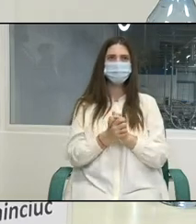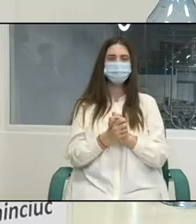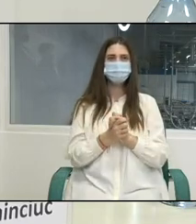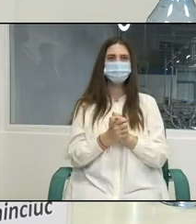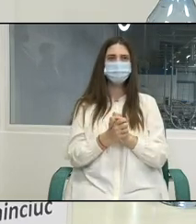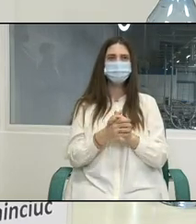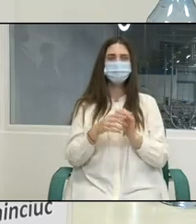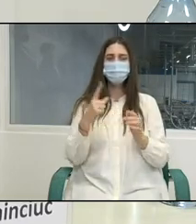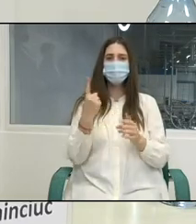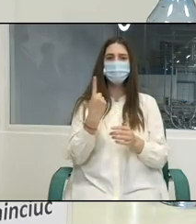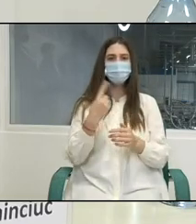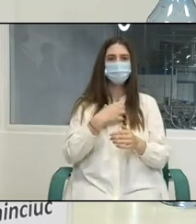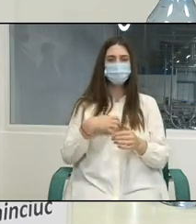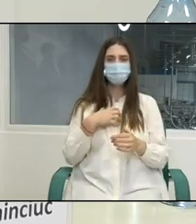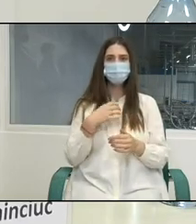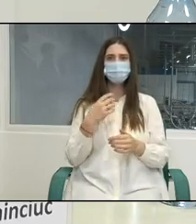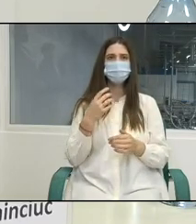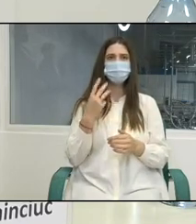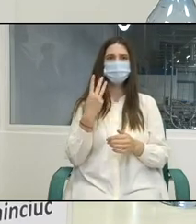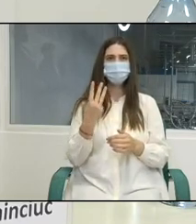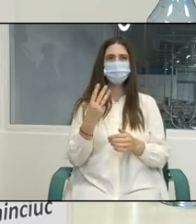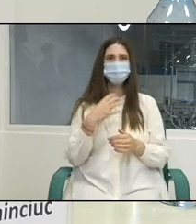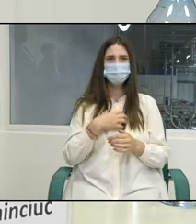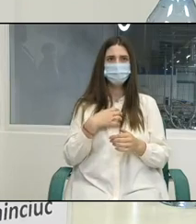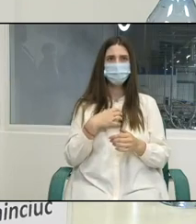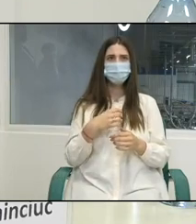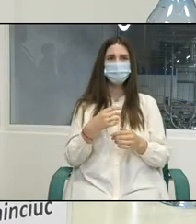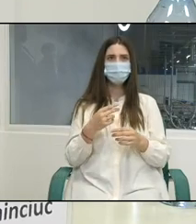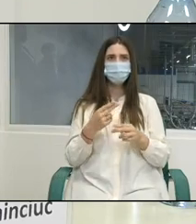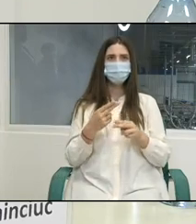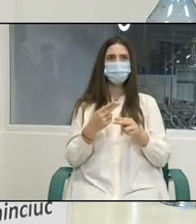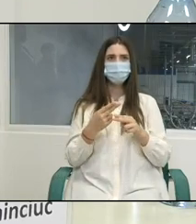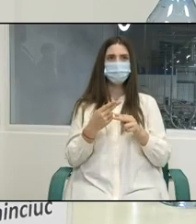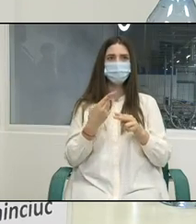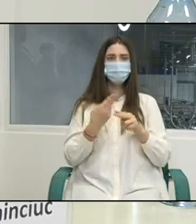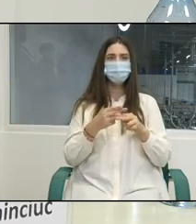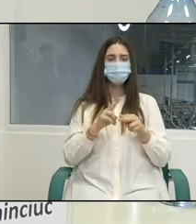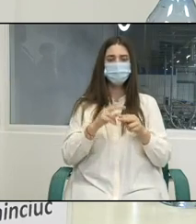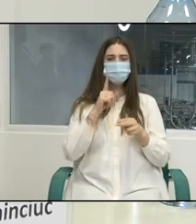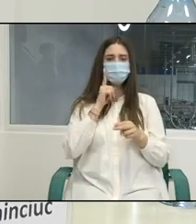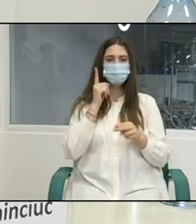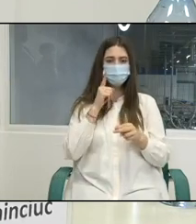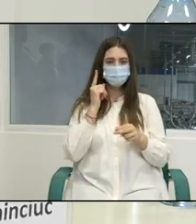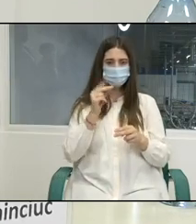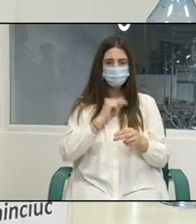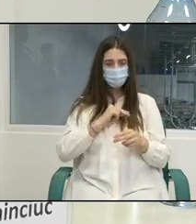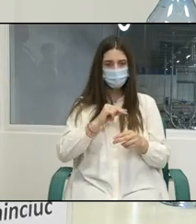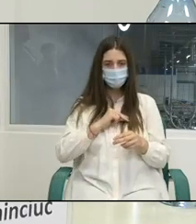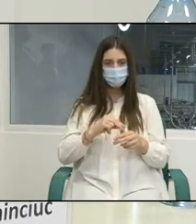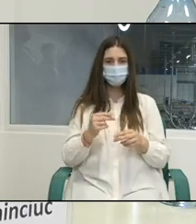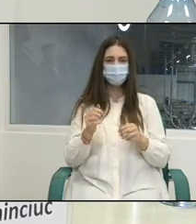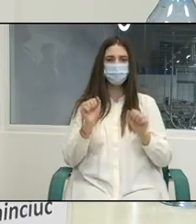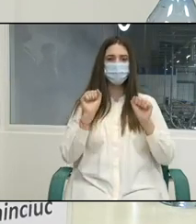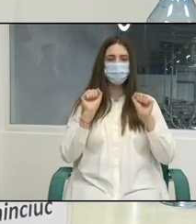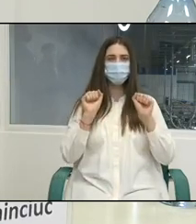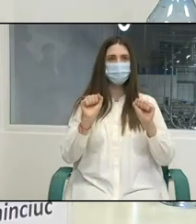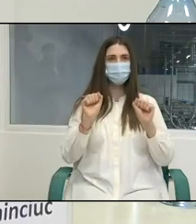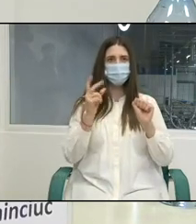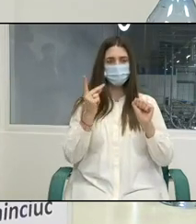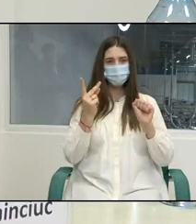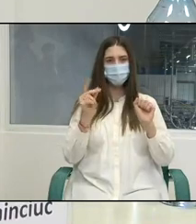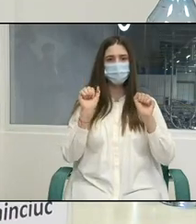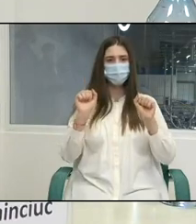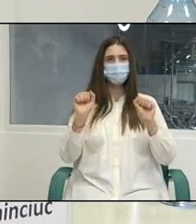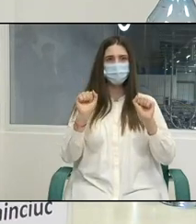Cele trei priorități de acțiuni, ocupare inclusivă și productivă pentru tineri, protecție efectivă în